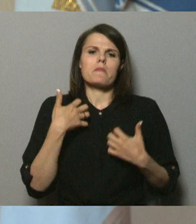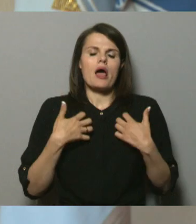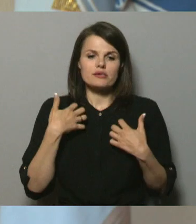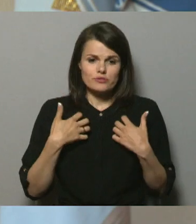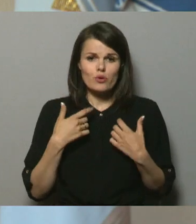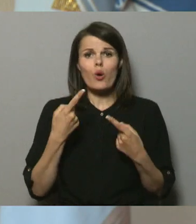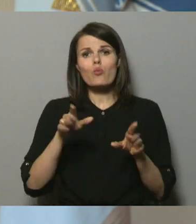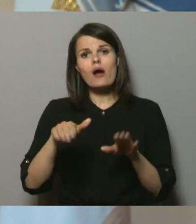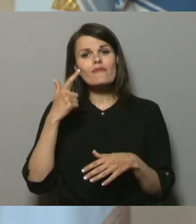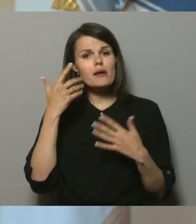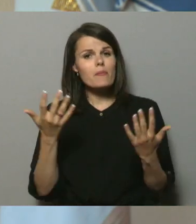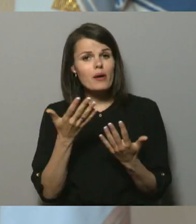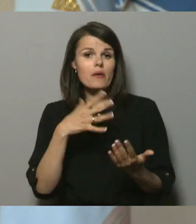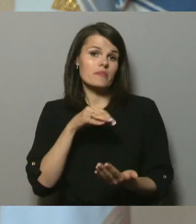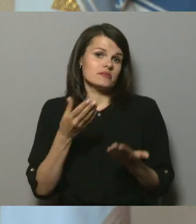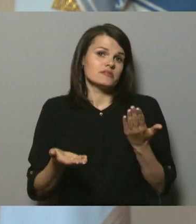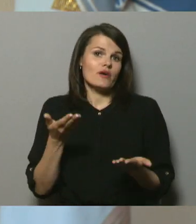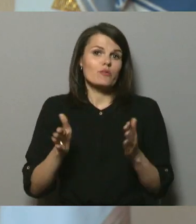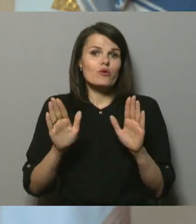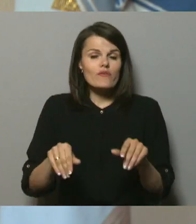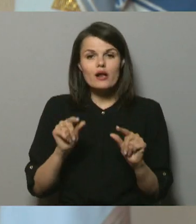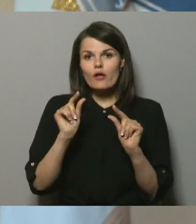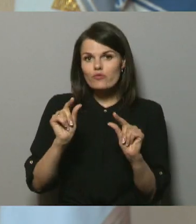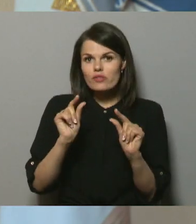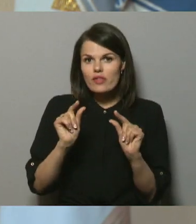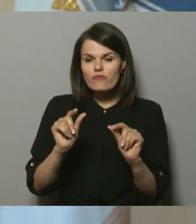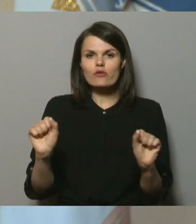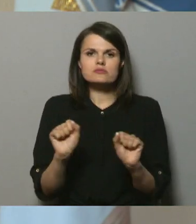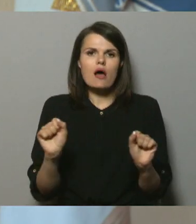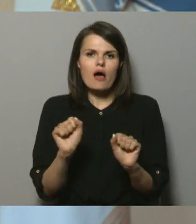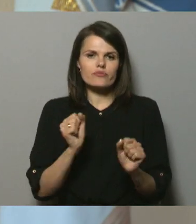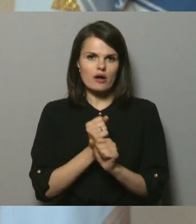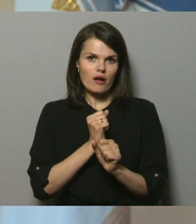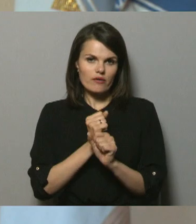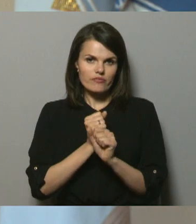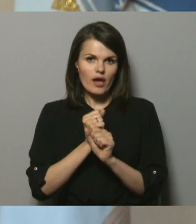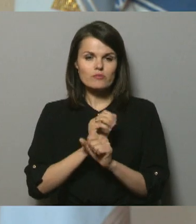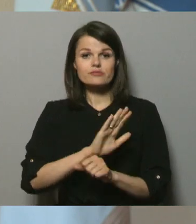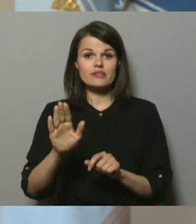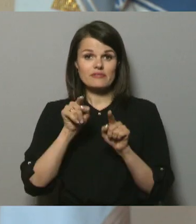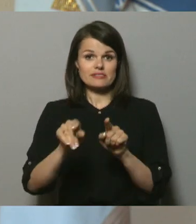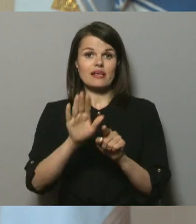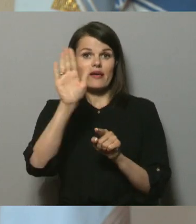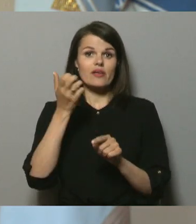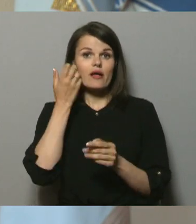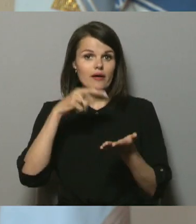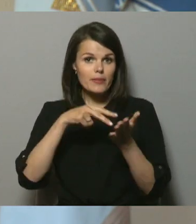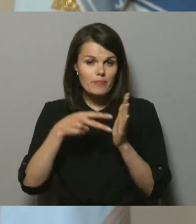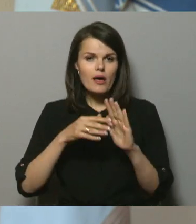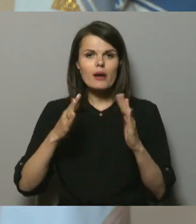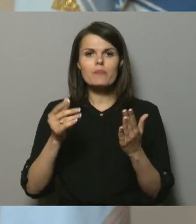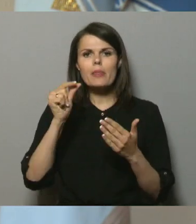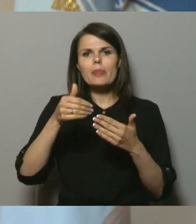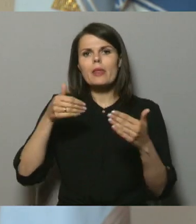Ko mēs varētu pārdomāt? Mēs varbūt varētu nedaudz ātrāktos darbus. Varbūt nevis tajā dienās, kad mēs bijām plānojuši, bet